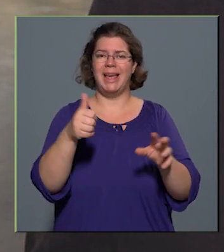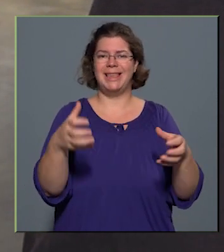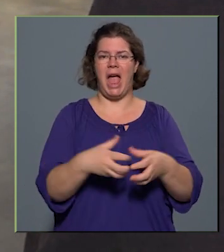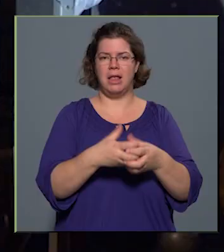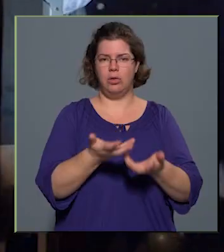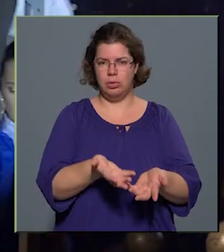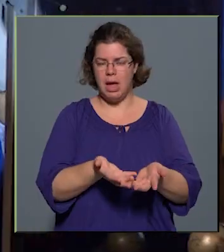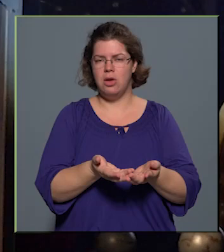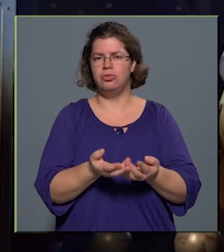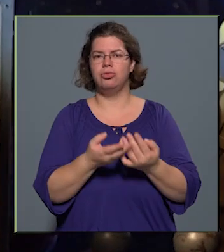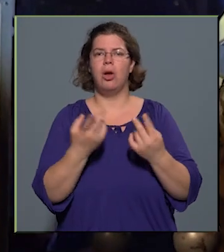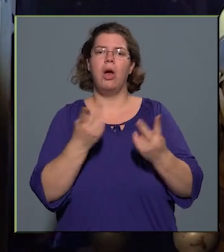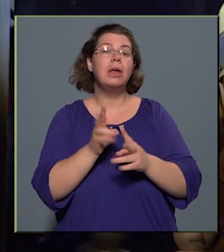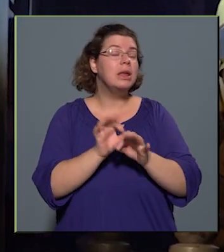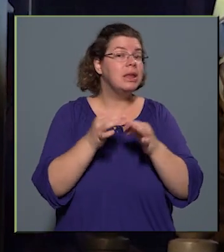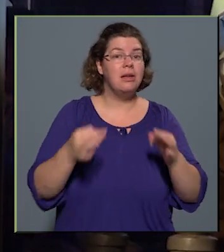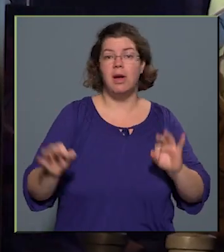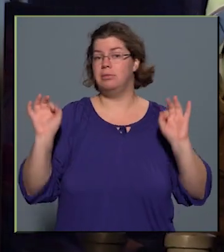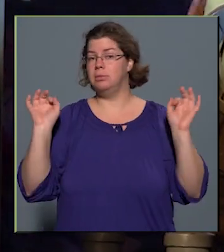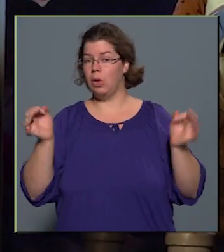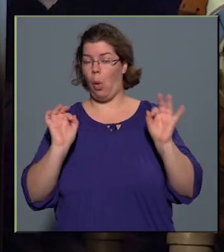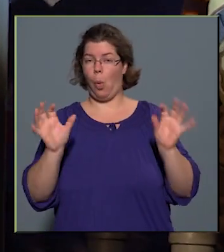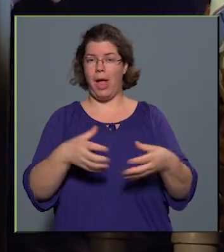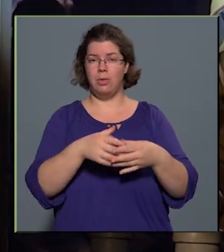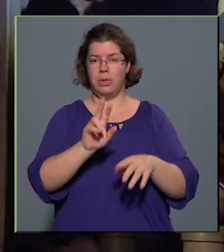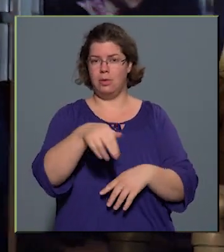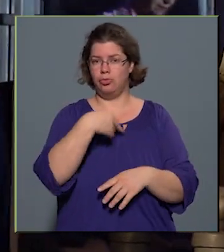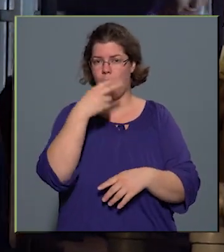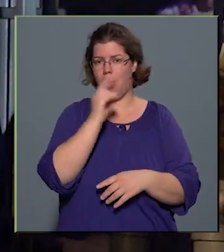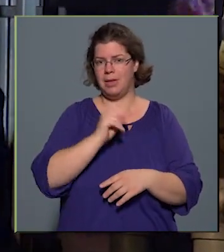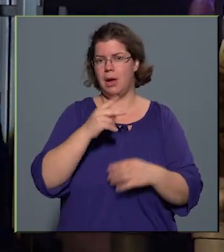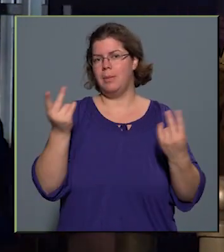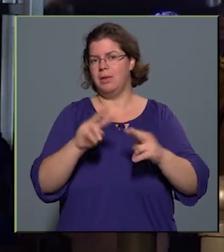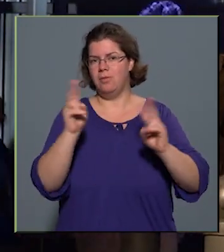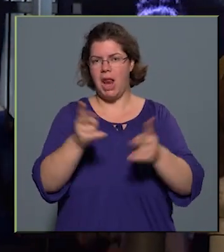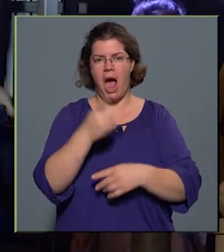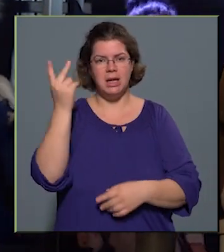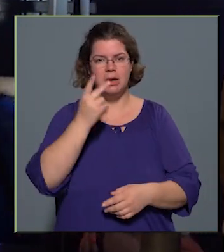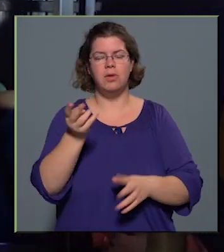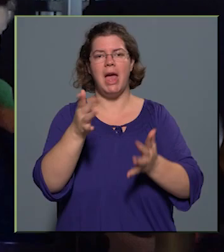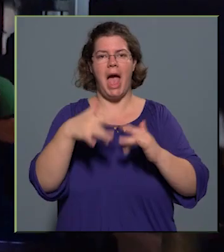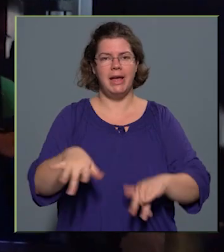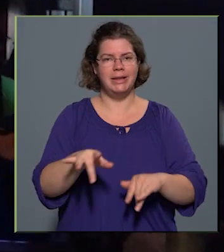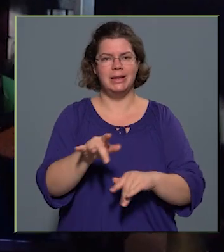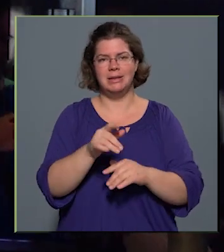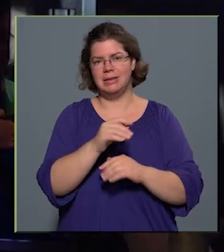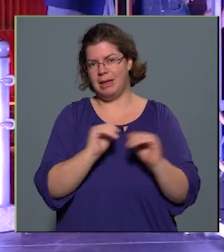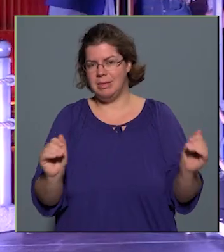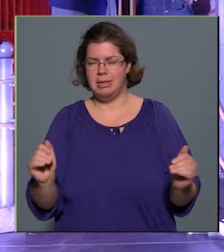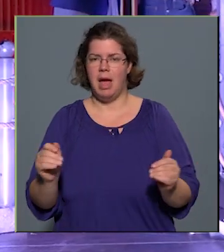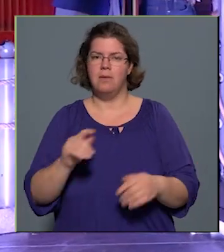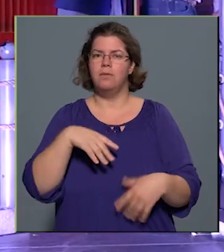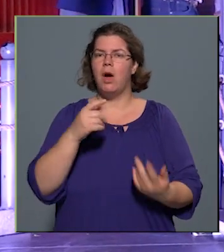akik nyilván remek együttesről beszélünk, olyan zenekar, ami világhírű, vagy mondjuk helyi szinte, mondjuk Magyarországon